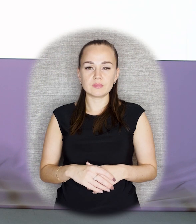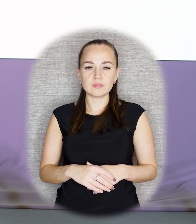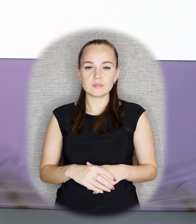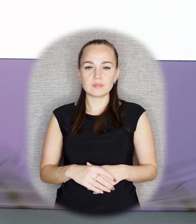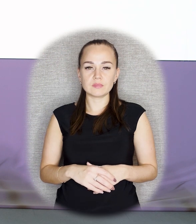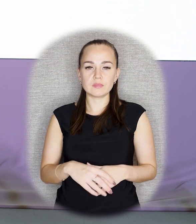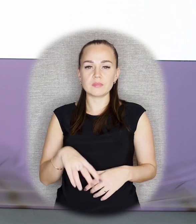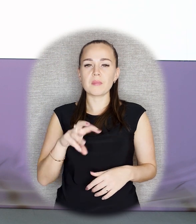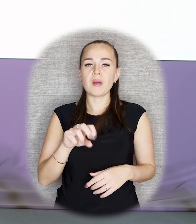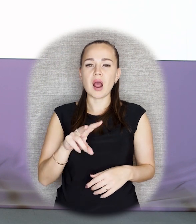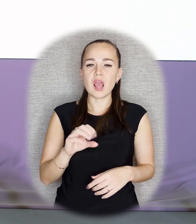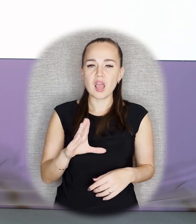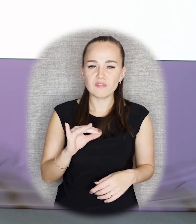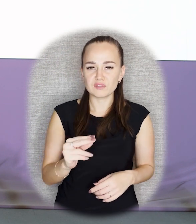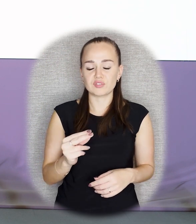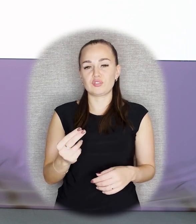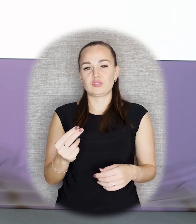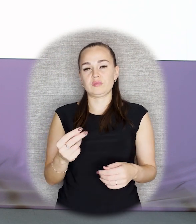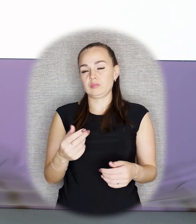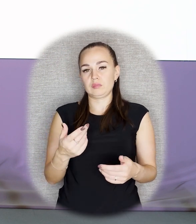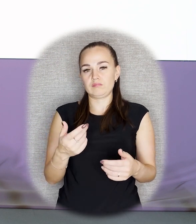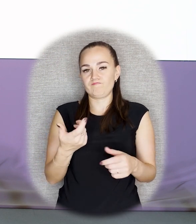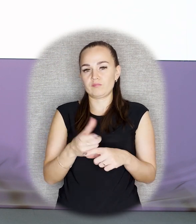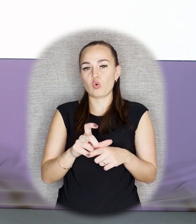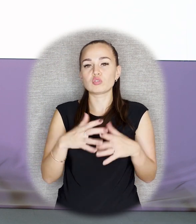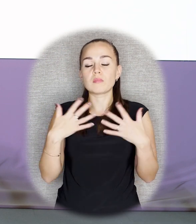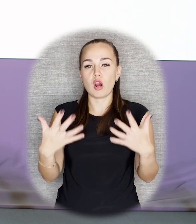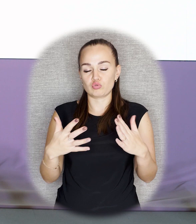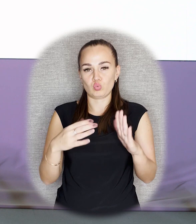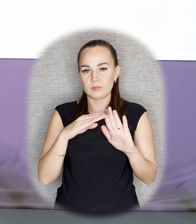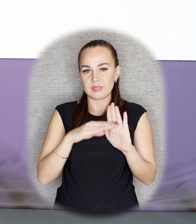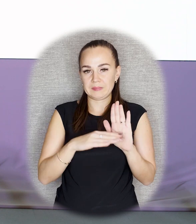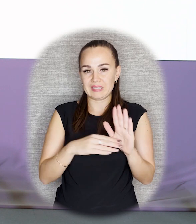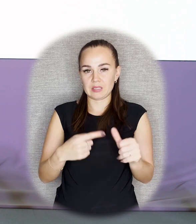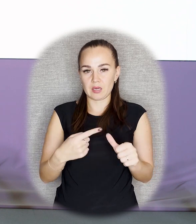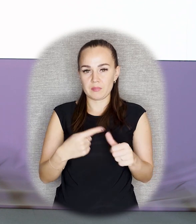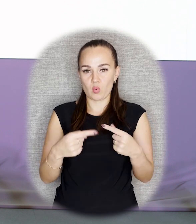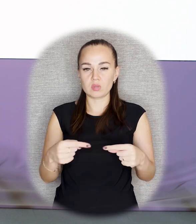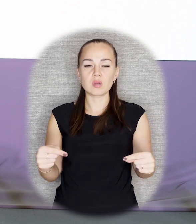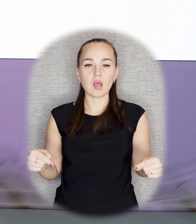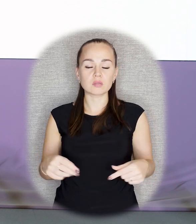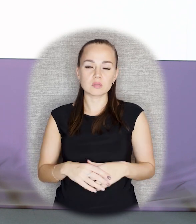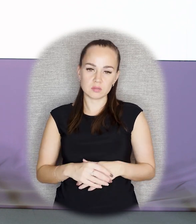Татлин, Малевич, Кандинский, Фальк. Тоже, в общем, список имен. Да, вот скульптор как раз Каненков. Надо не забыть про него сказать.